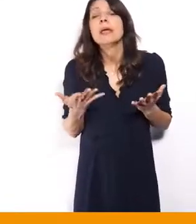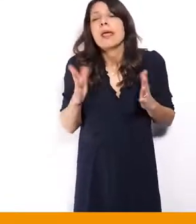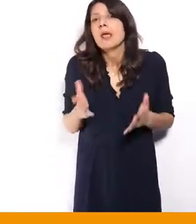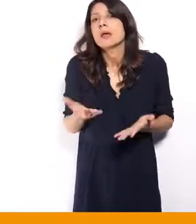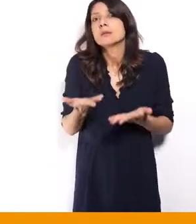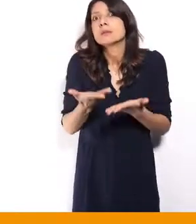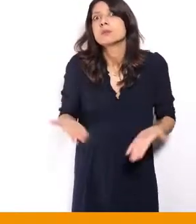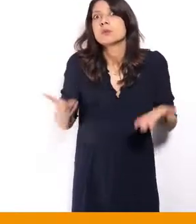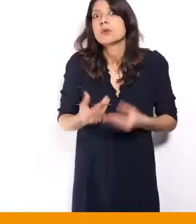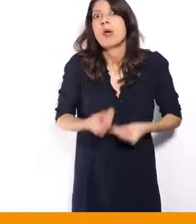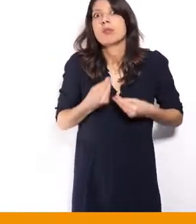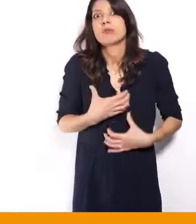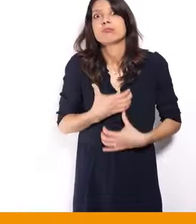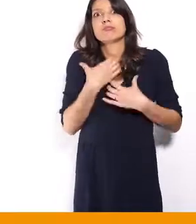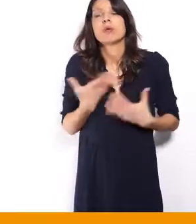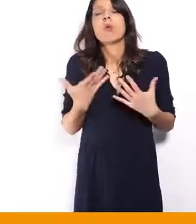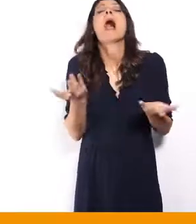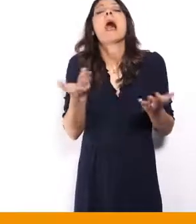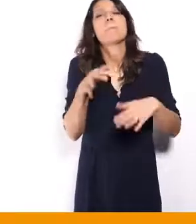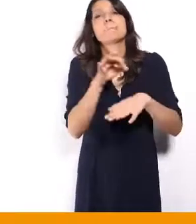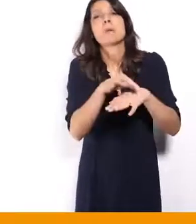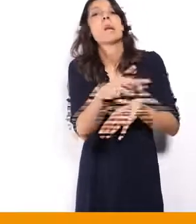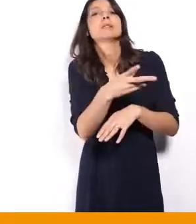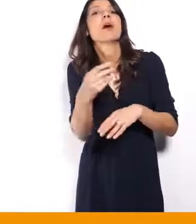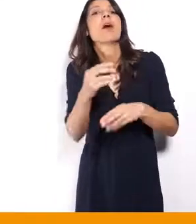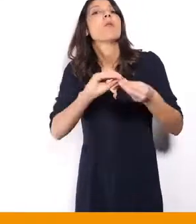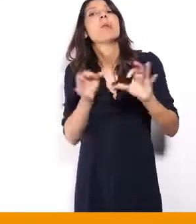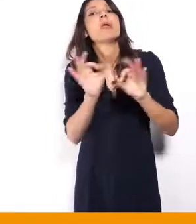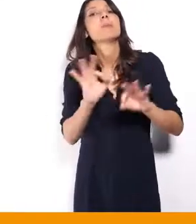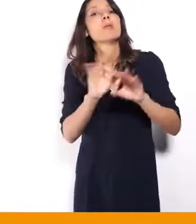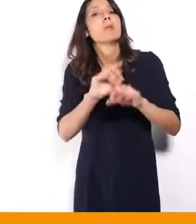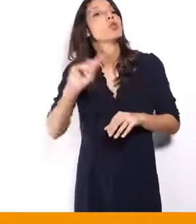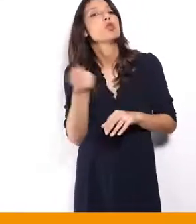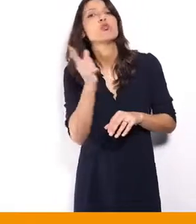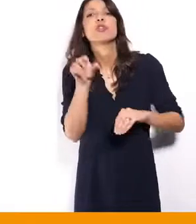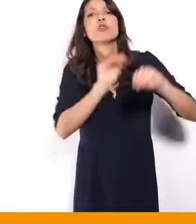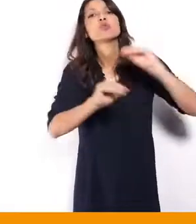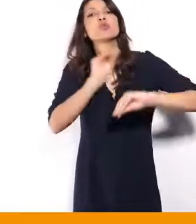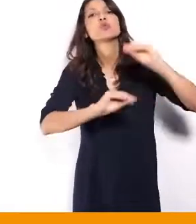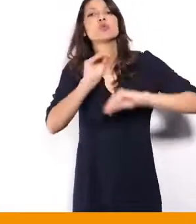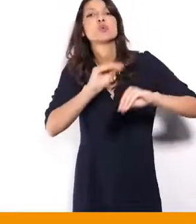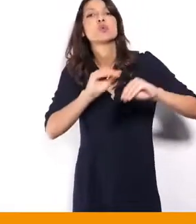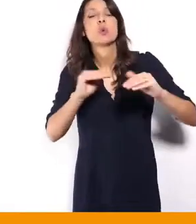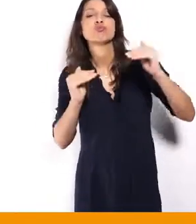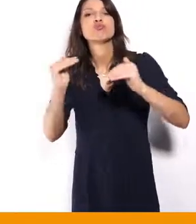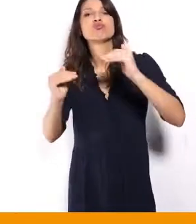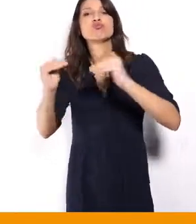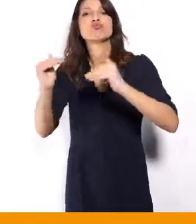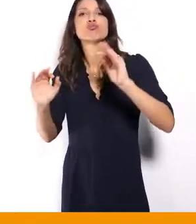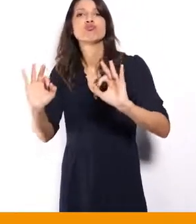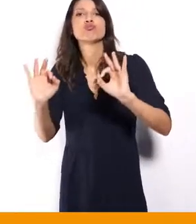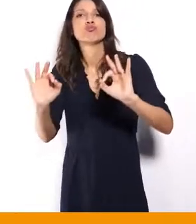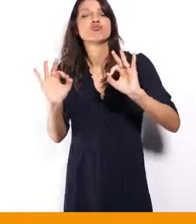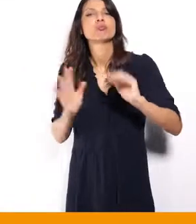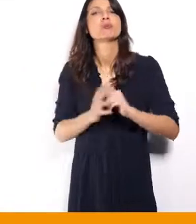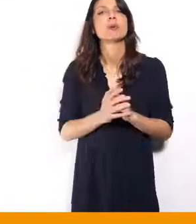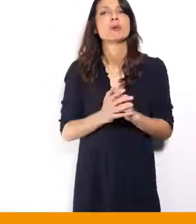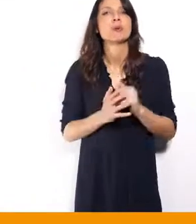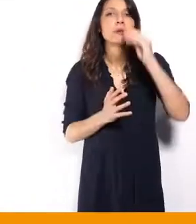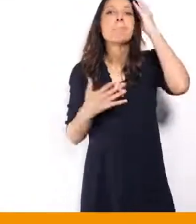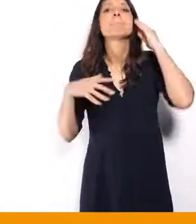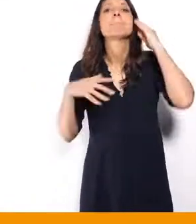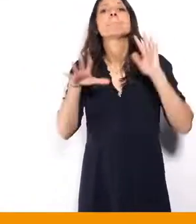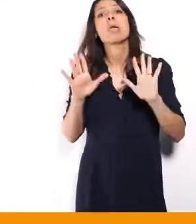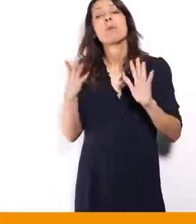'autant pour un certain nombre de maladies graves, n pas de problème. On peut tous être soignés, espérer être soignés à peu près de la même façon. Mais